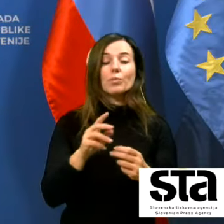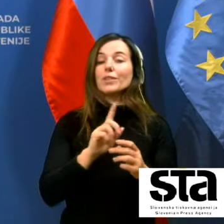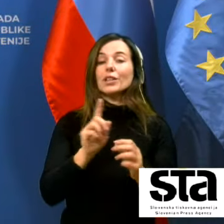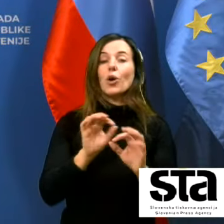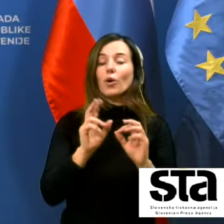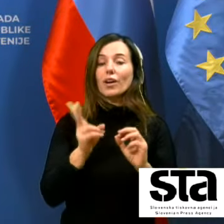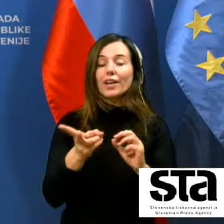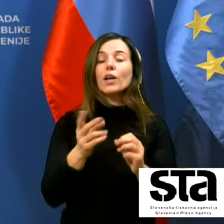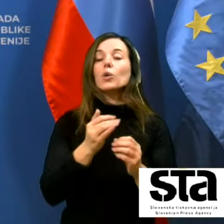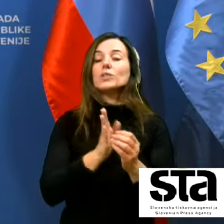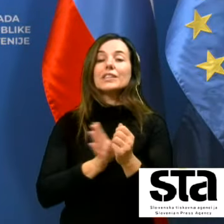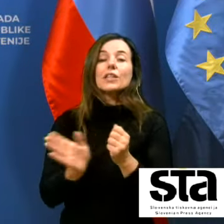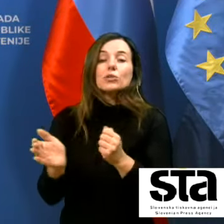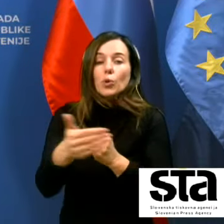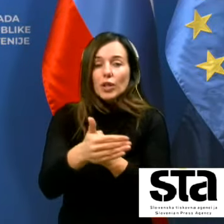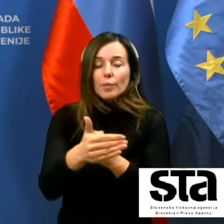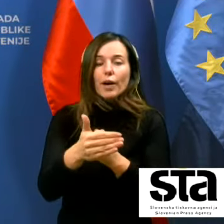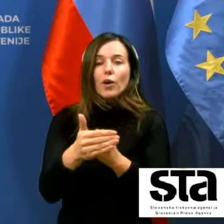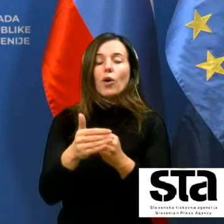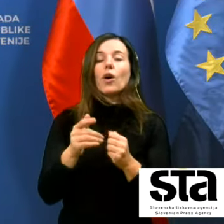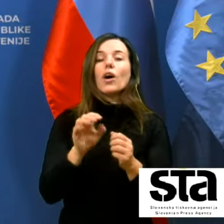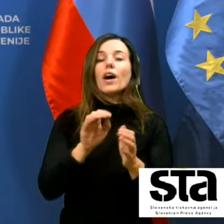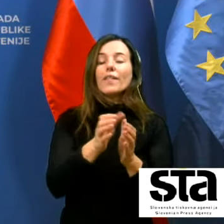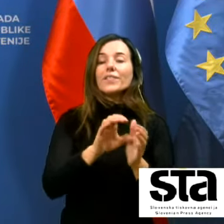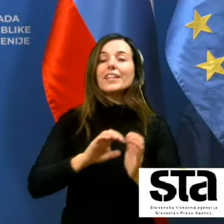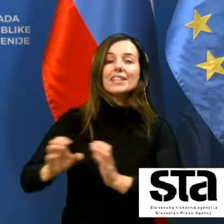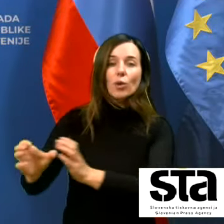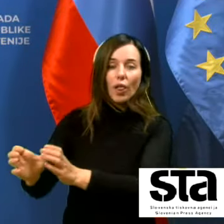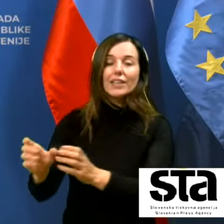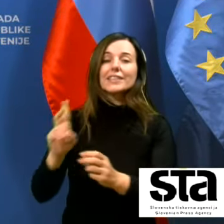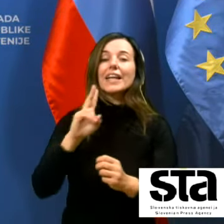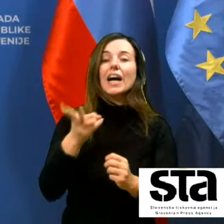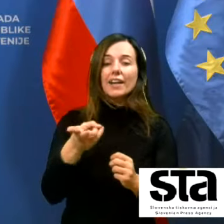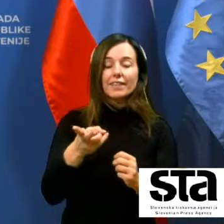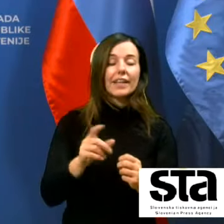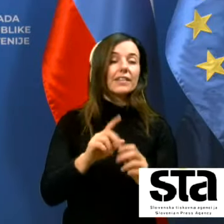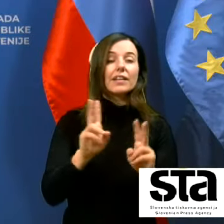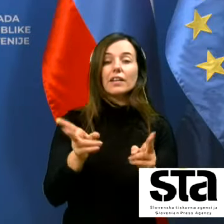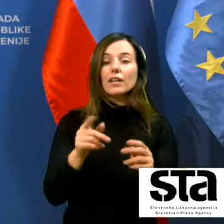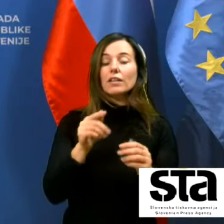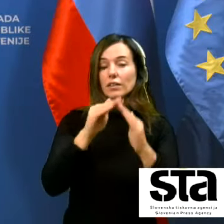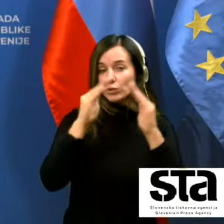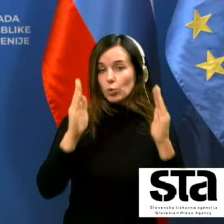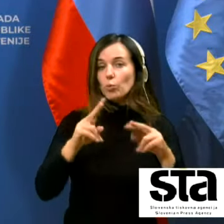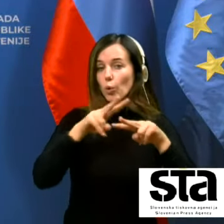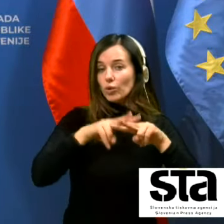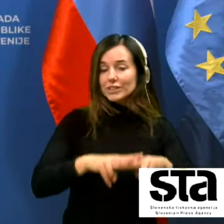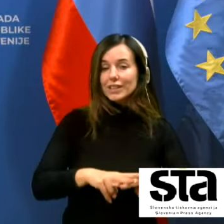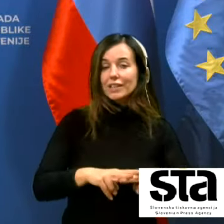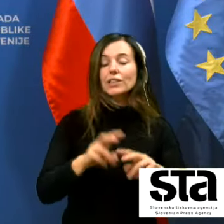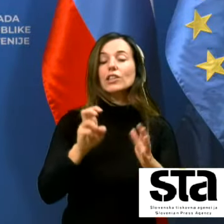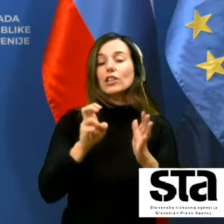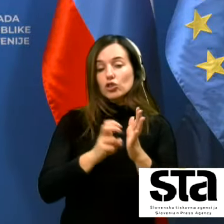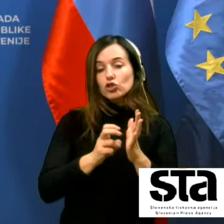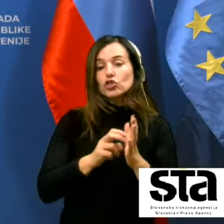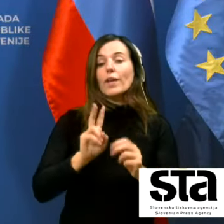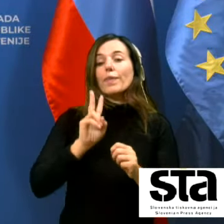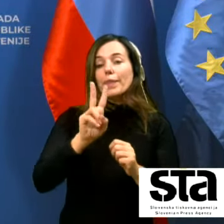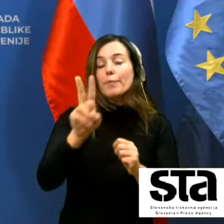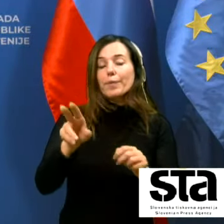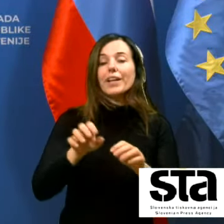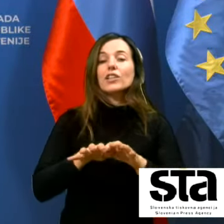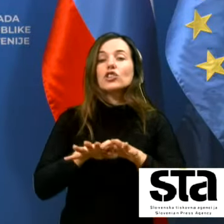izolaciji oziroma karanteni na domu in na ta način seveda naprej širijo okužbo